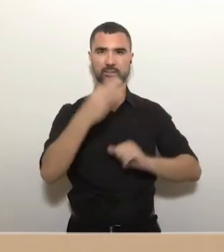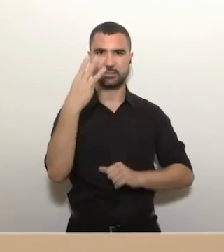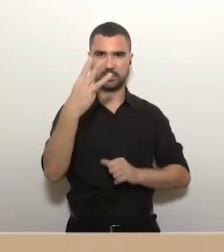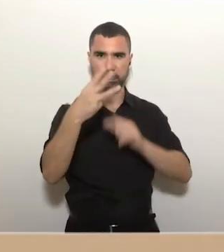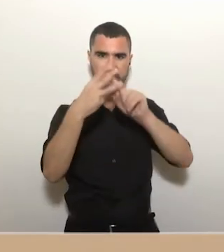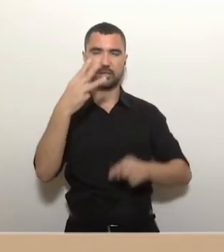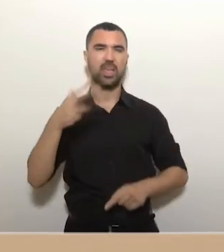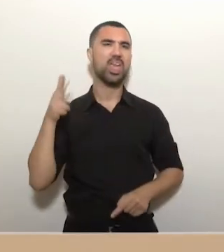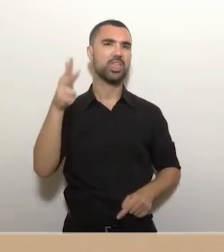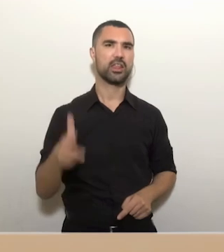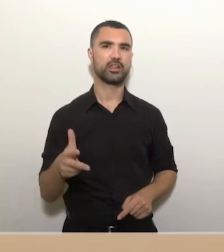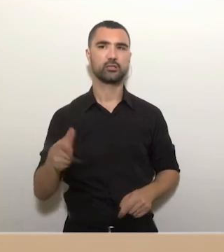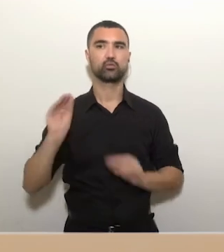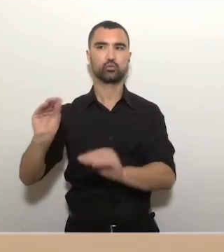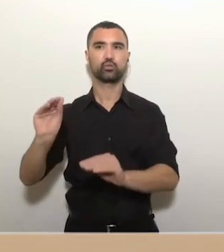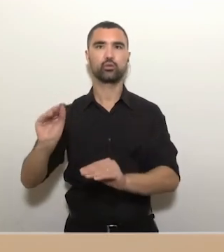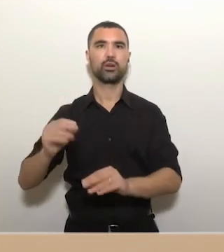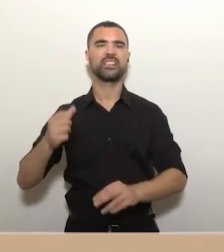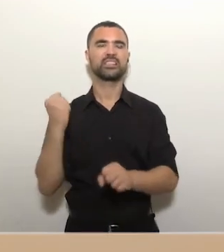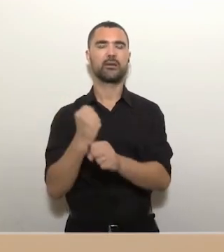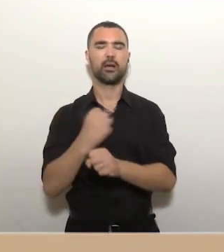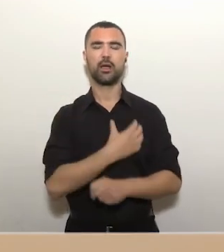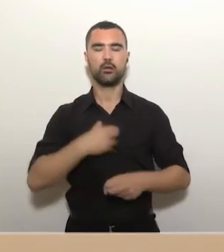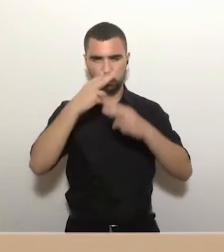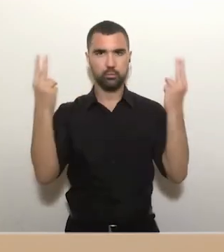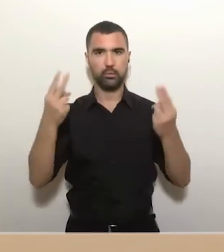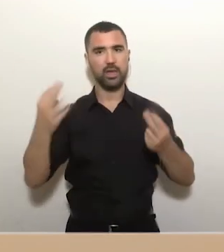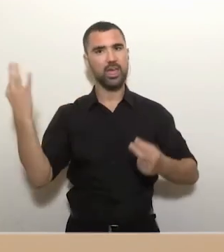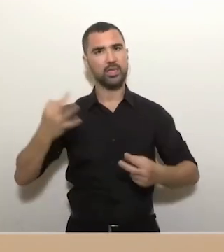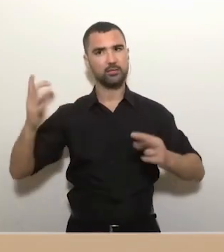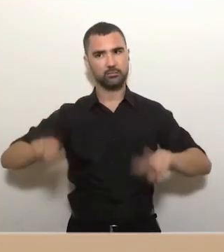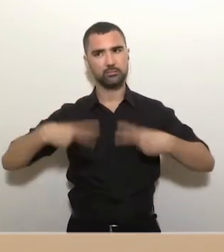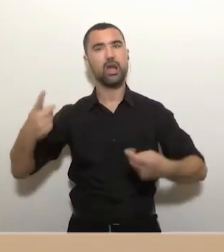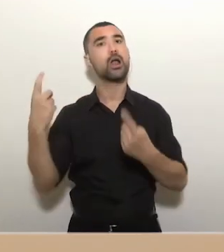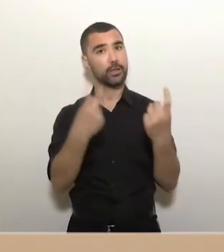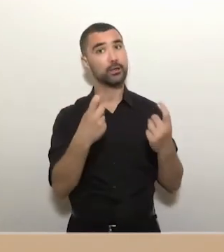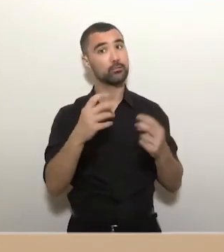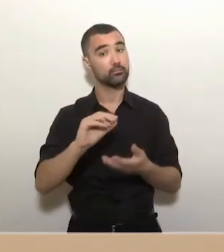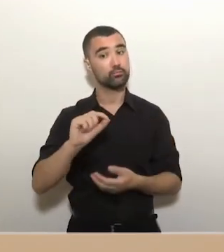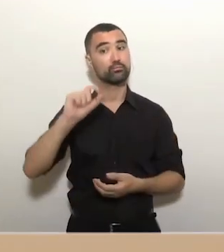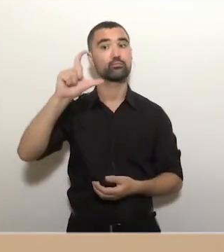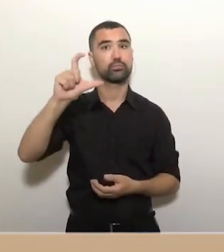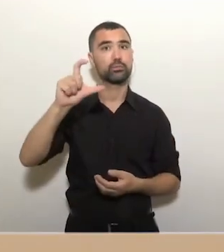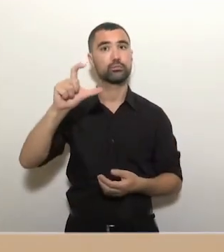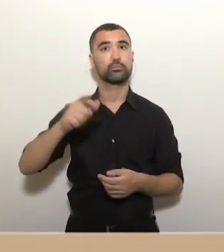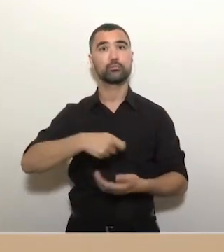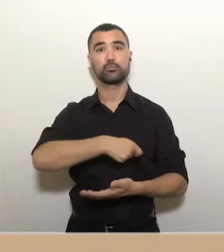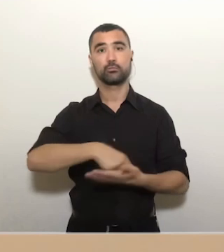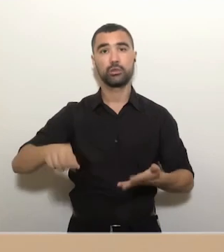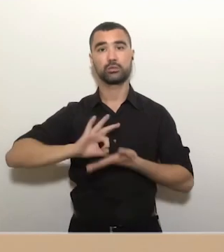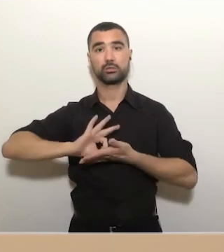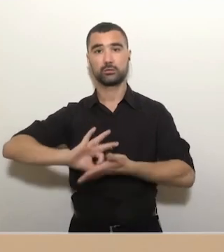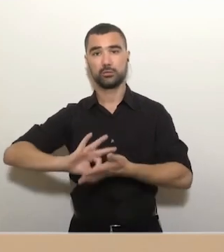Drets dels empleats públics que han de revertir necessàriament amb un increment de la prestació de